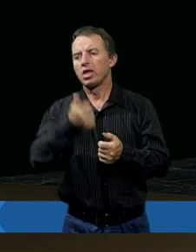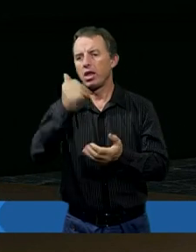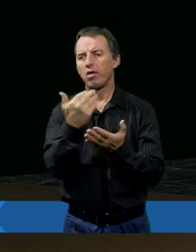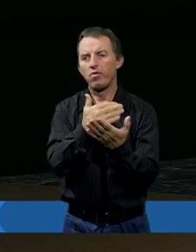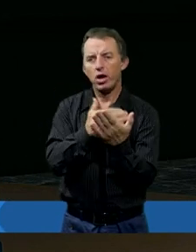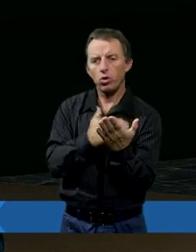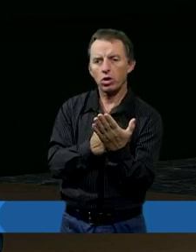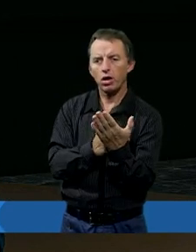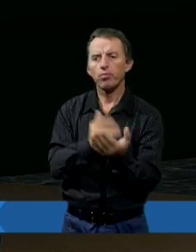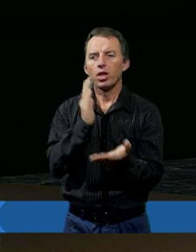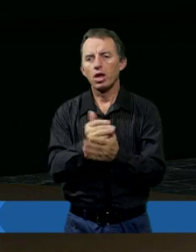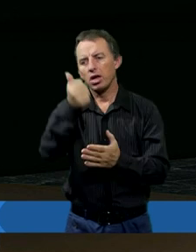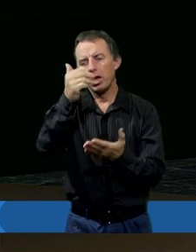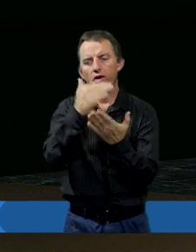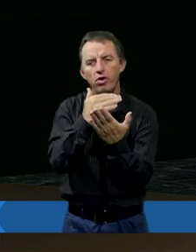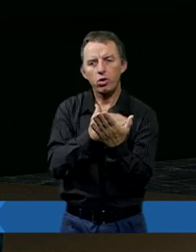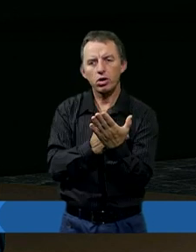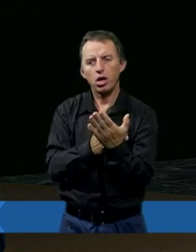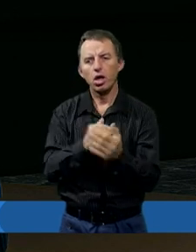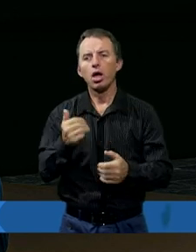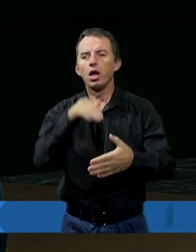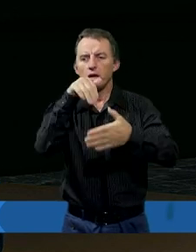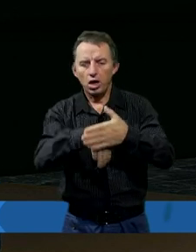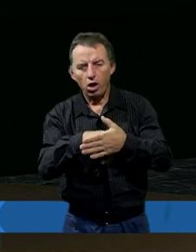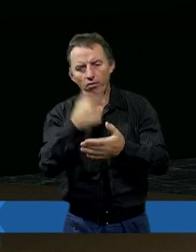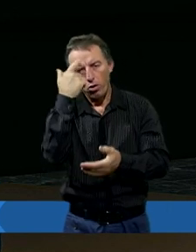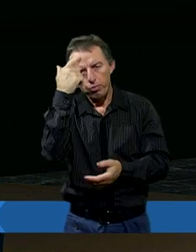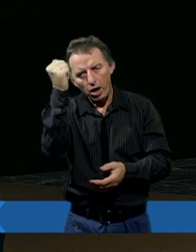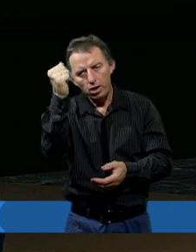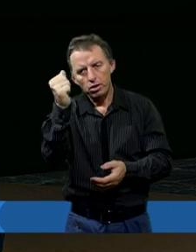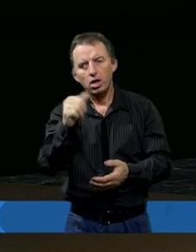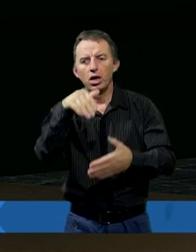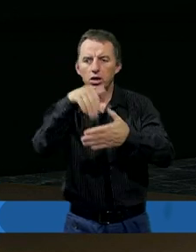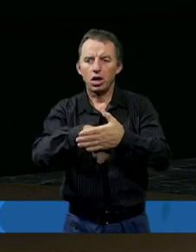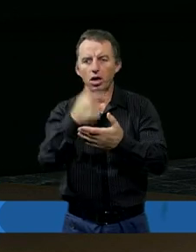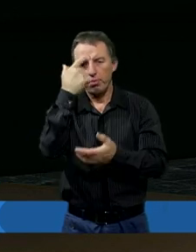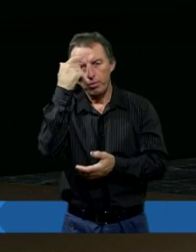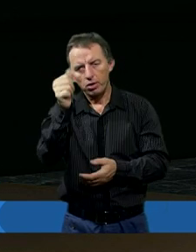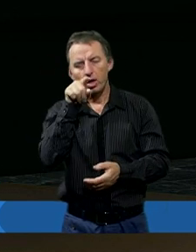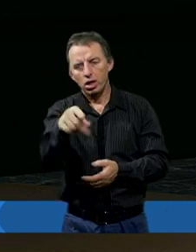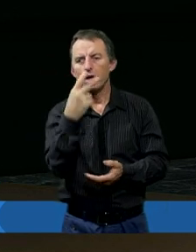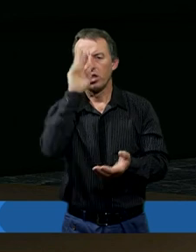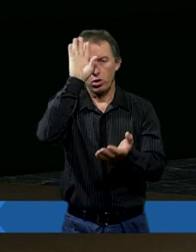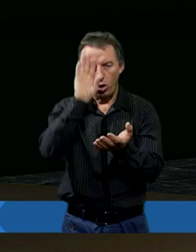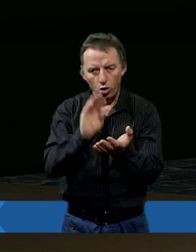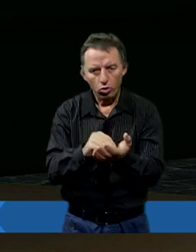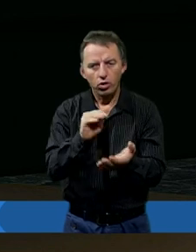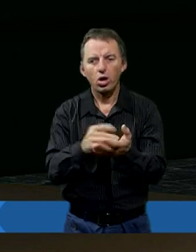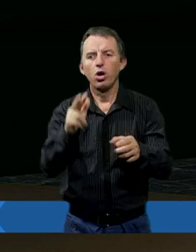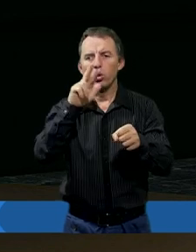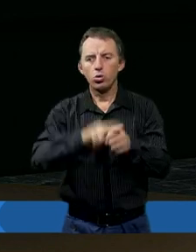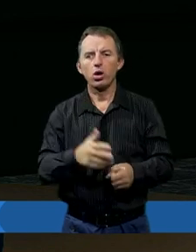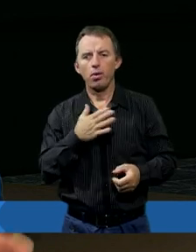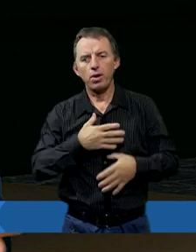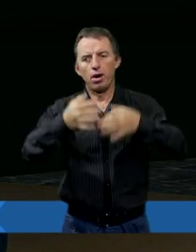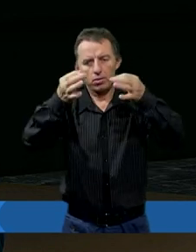jednym warunkiem. Tylko pod jednym warunkiem, że zachowałbym pamięć i doświadczenia, które